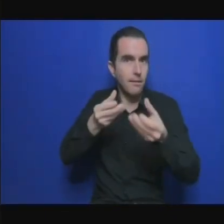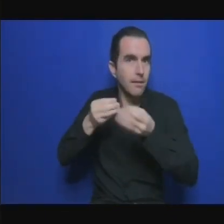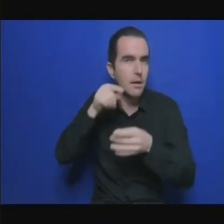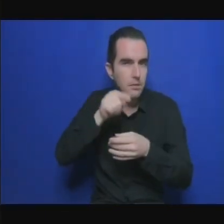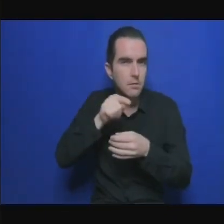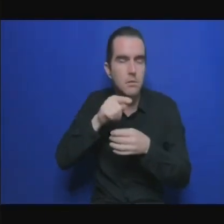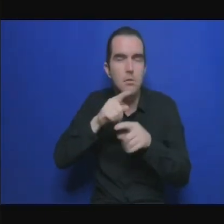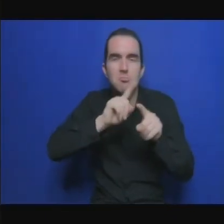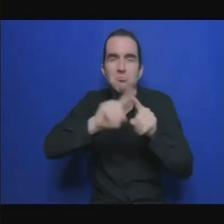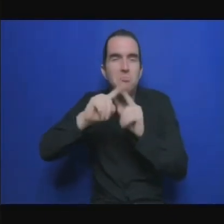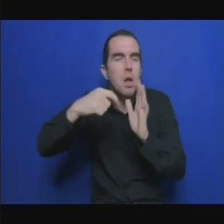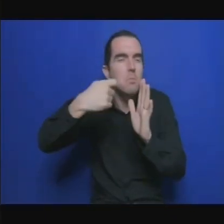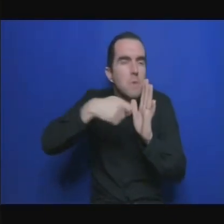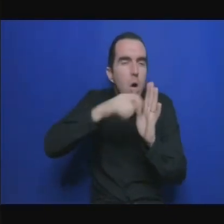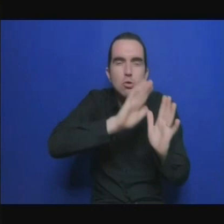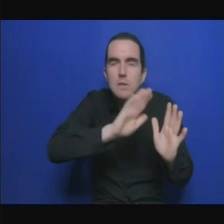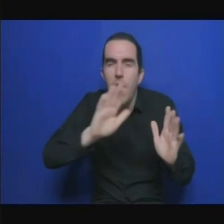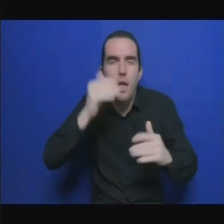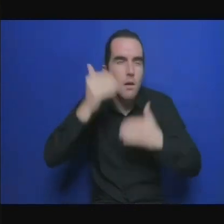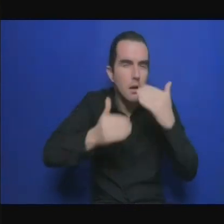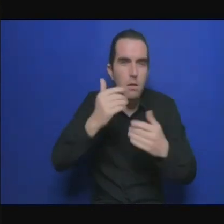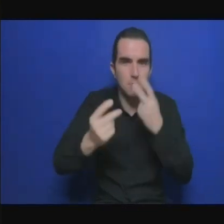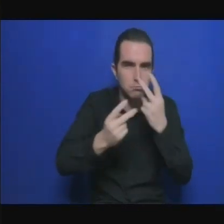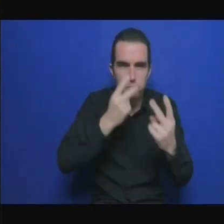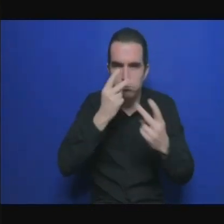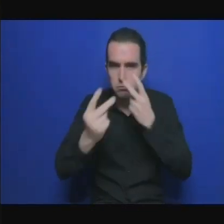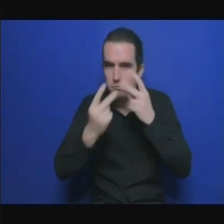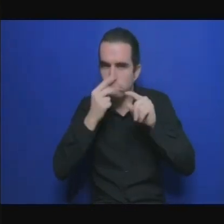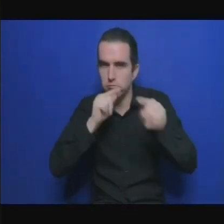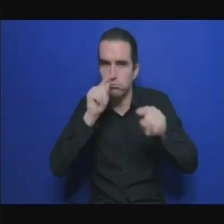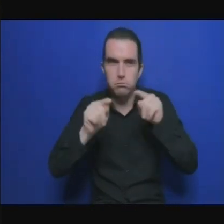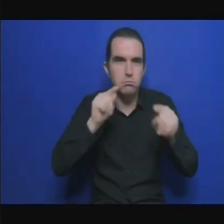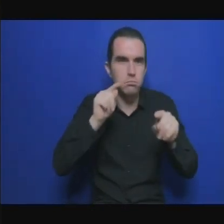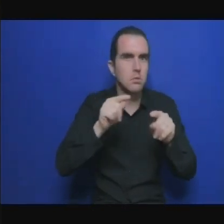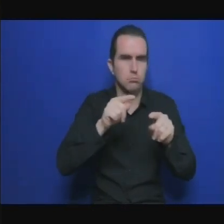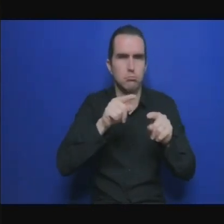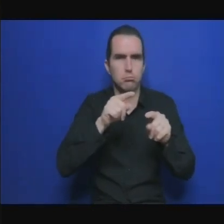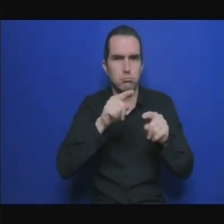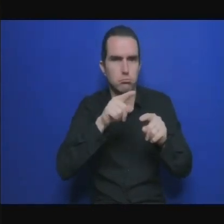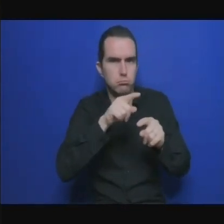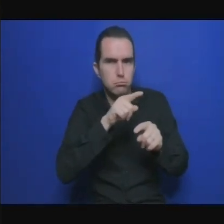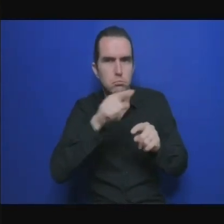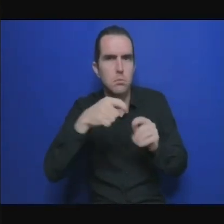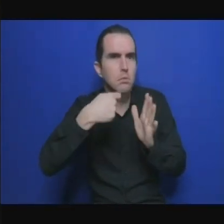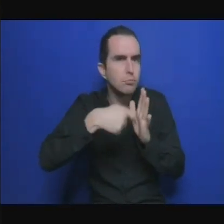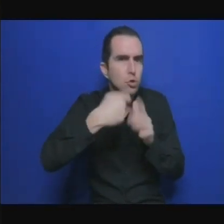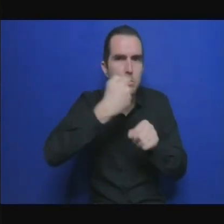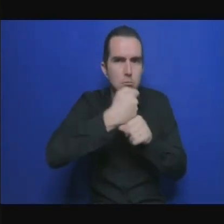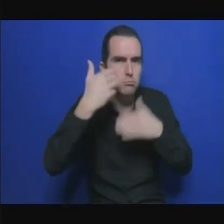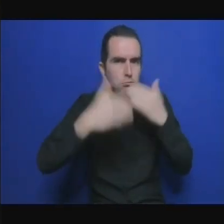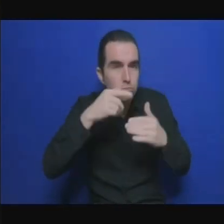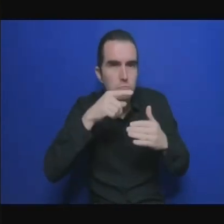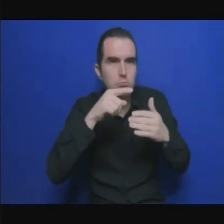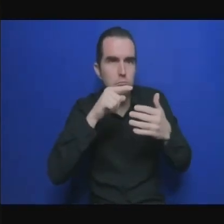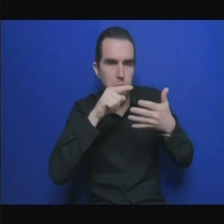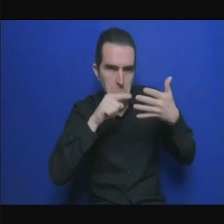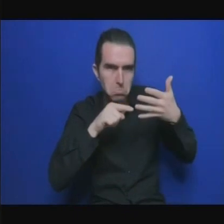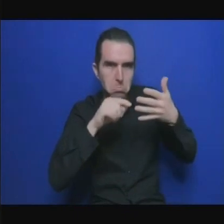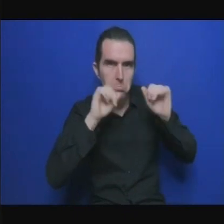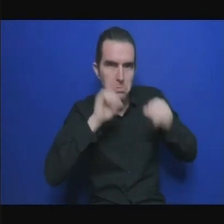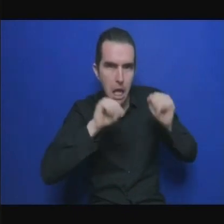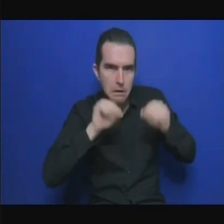à propos des contributions nationales et la question que je posais